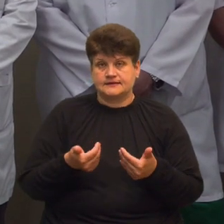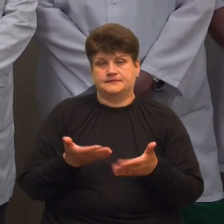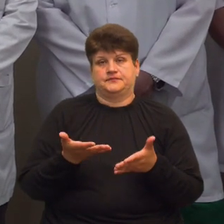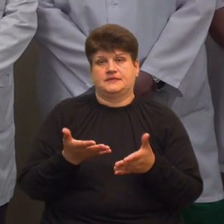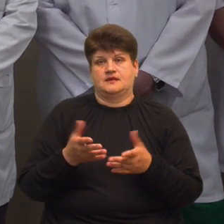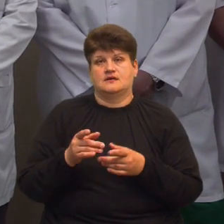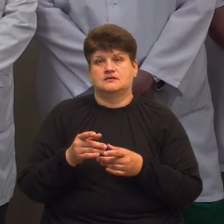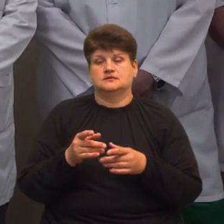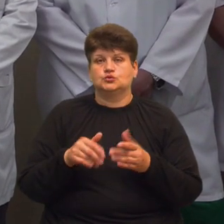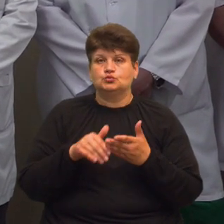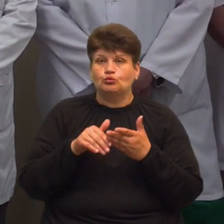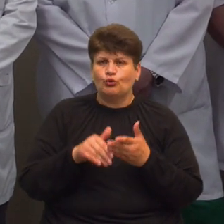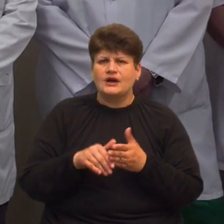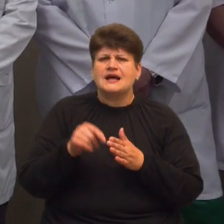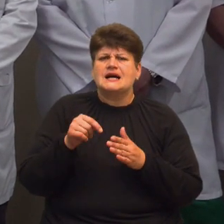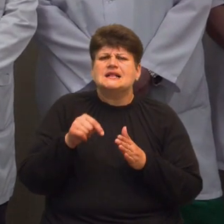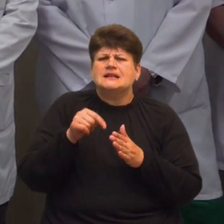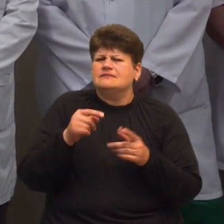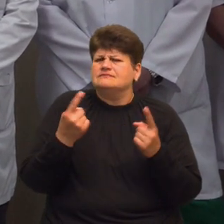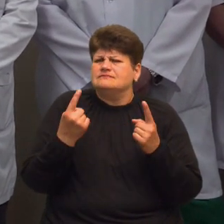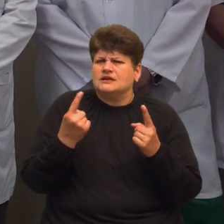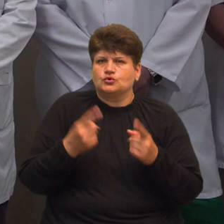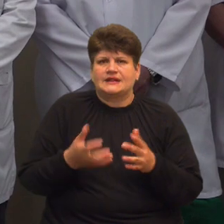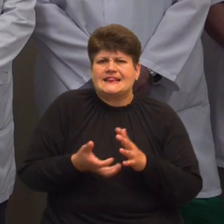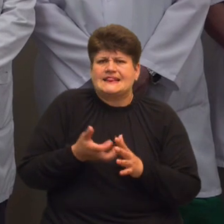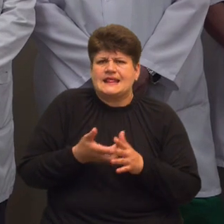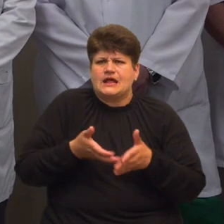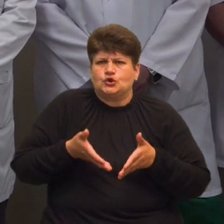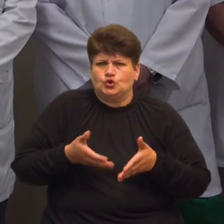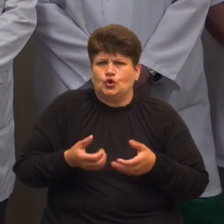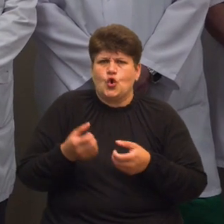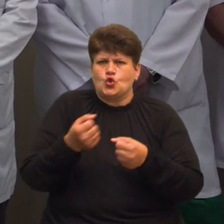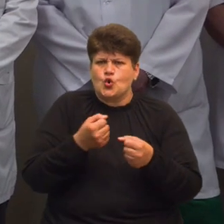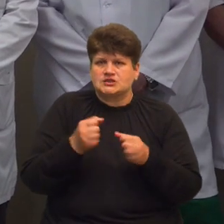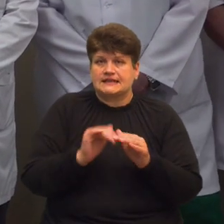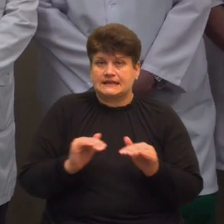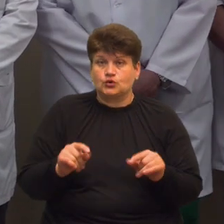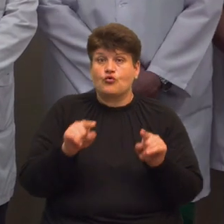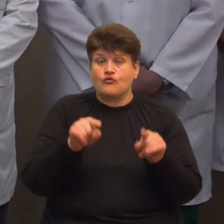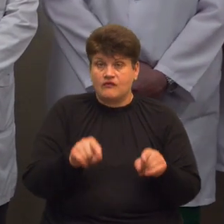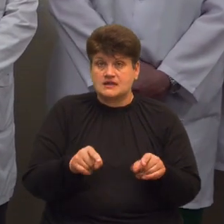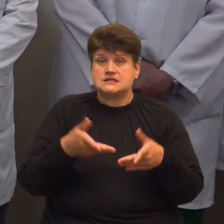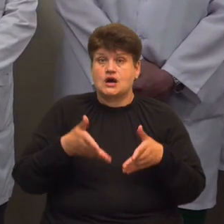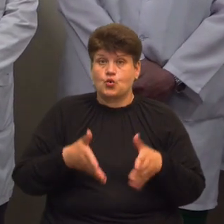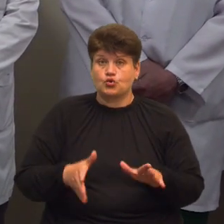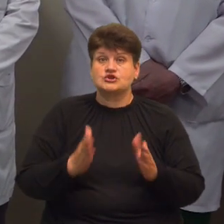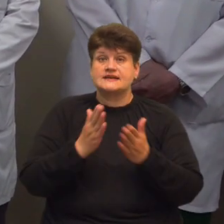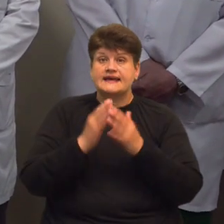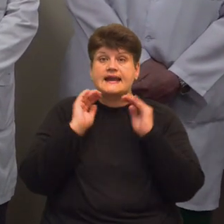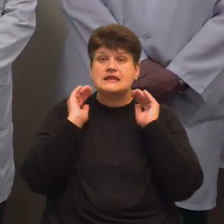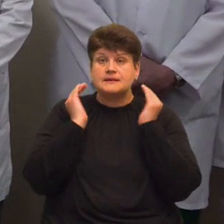недоношеним дітям. Вас народжують, є вас реанімація, а далі